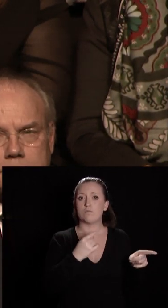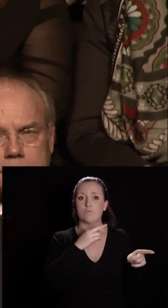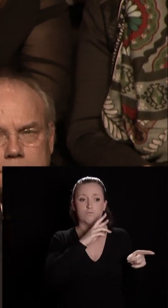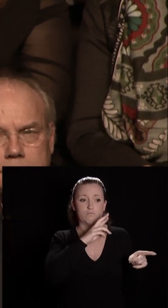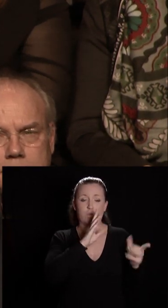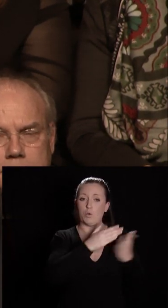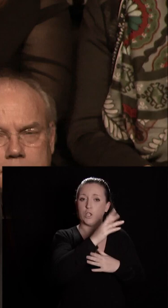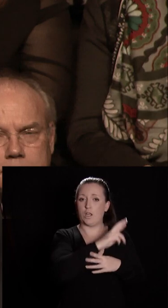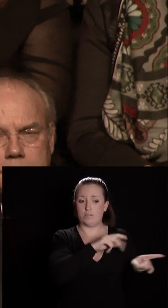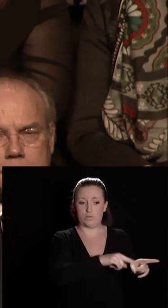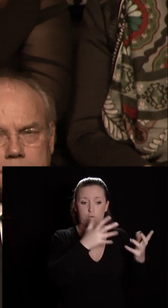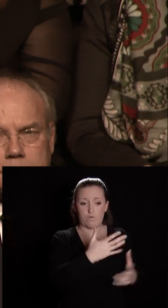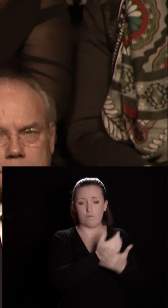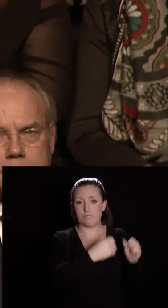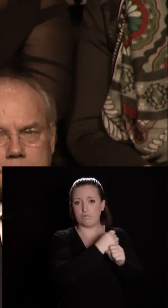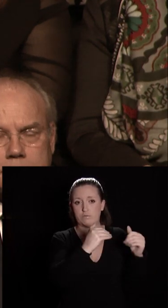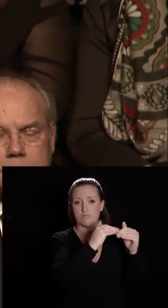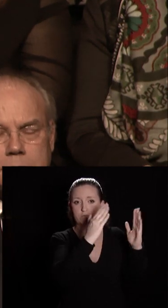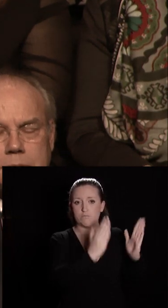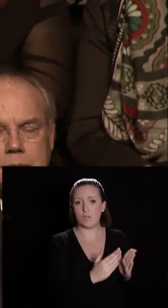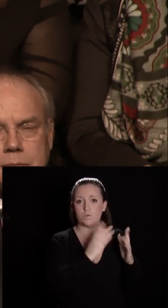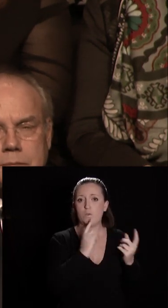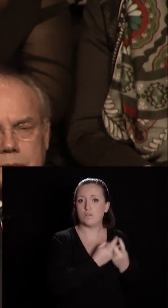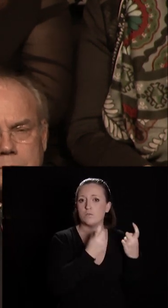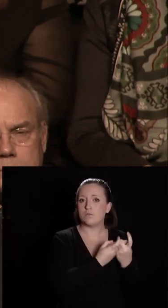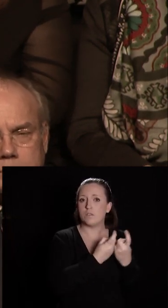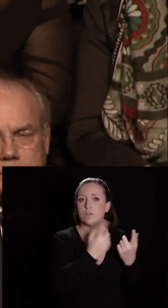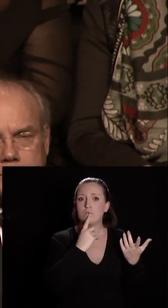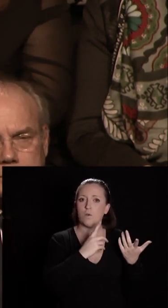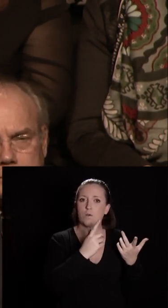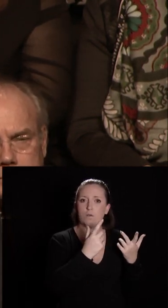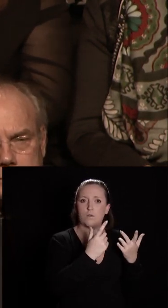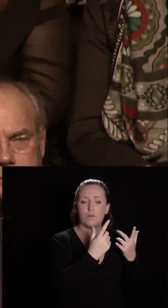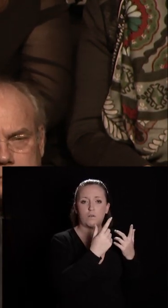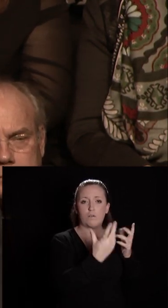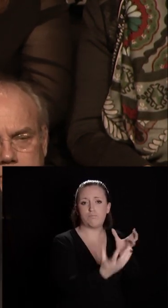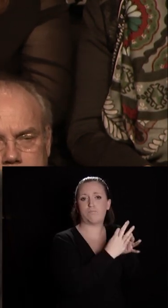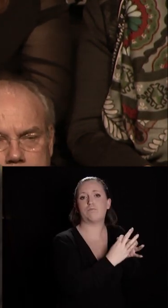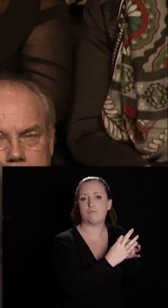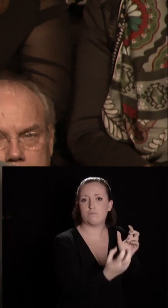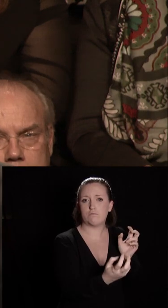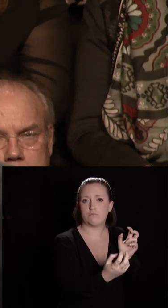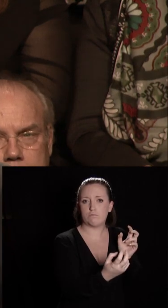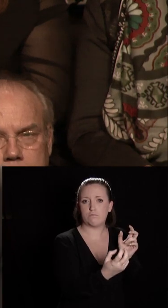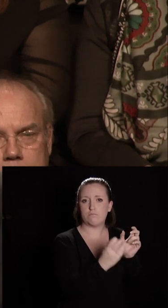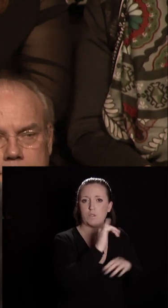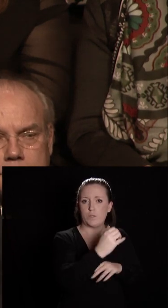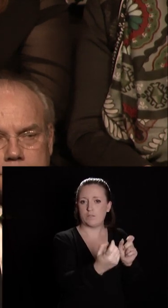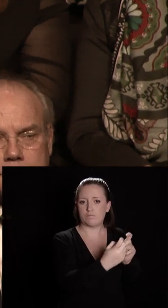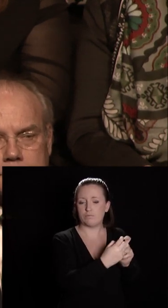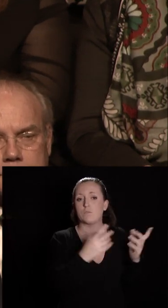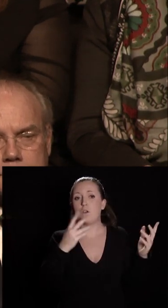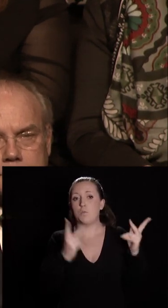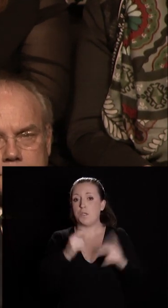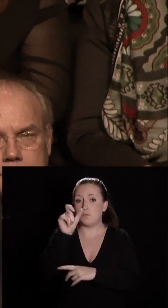Europe de maisons de rééducation connectées. Je salue le professeur Didier, peut-être est-il présent dans cette salle, c'est lui qui a